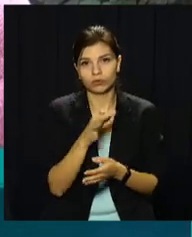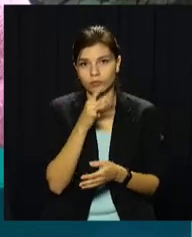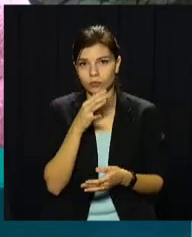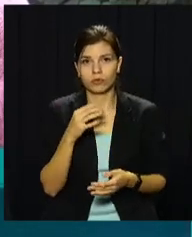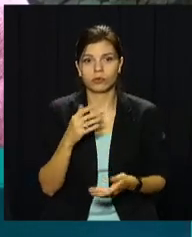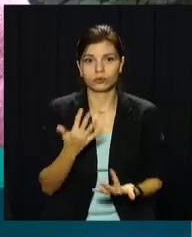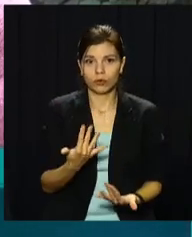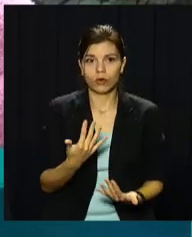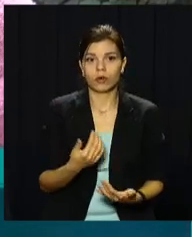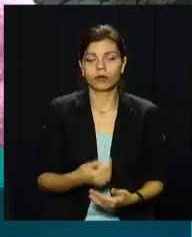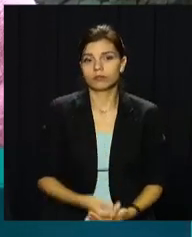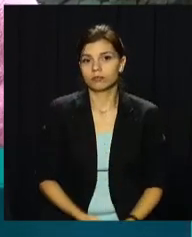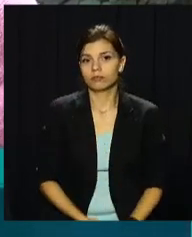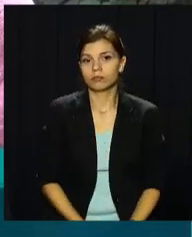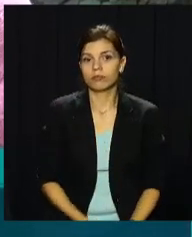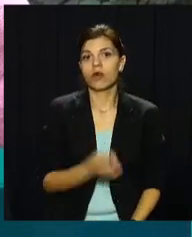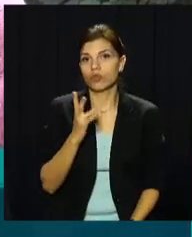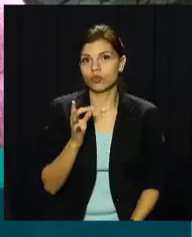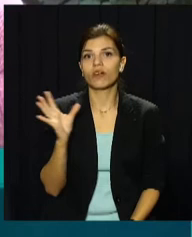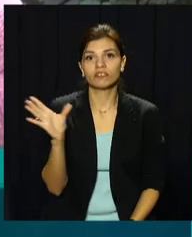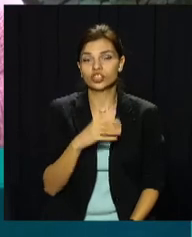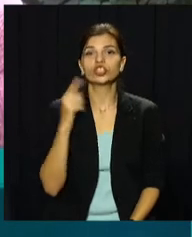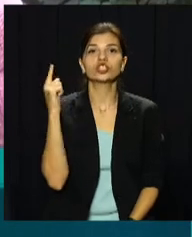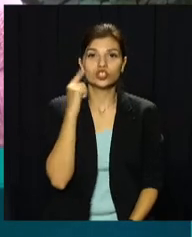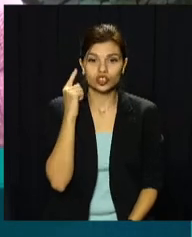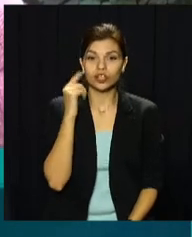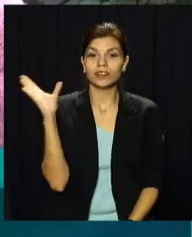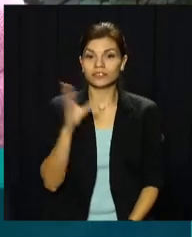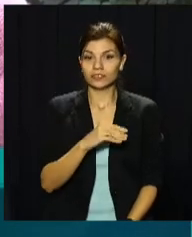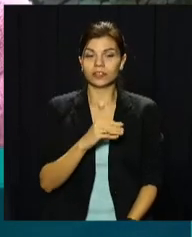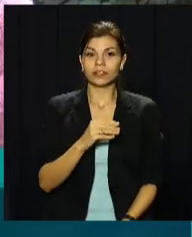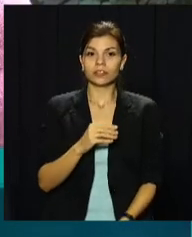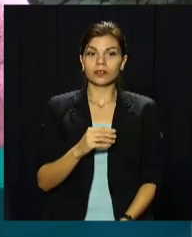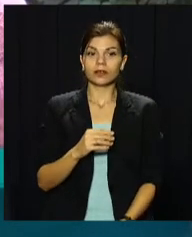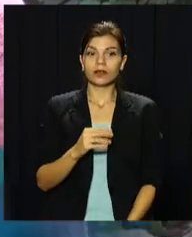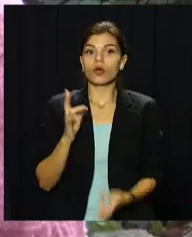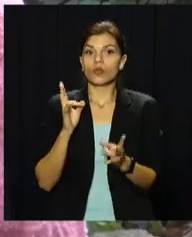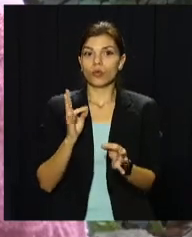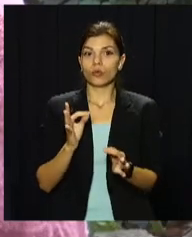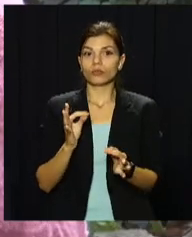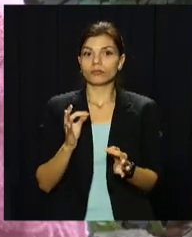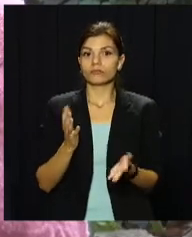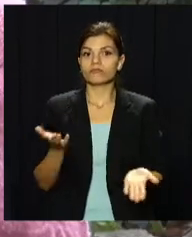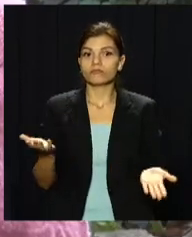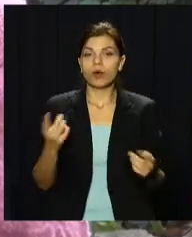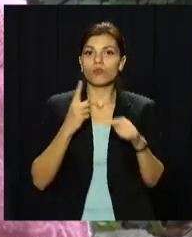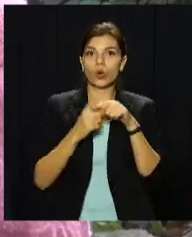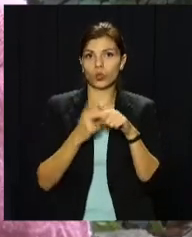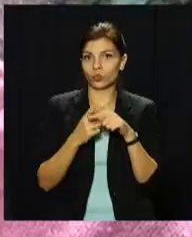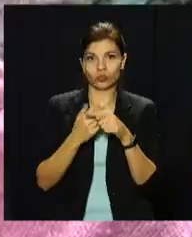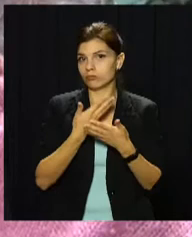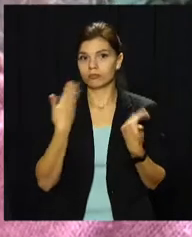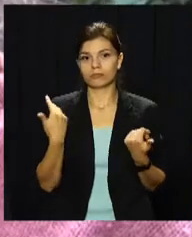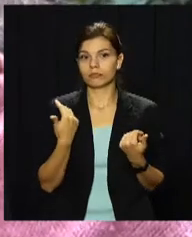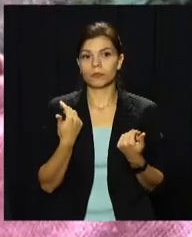говорять, розумієте? Але всі слухають, всі об цьому слухають. Але положительних результатів